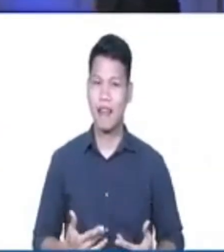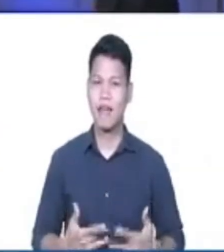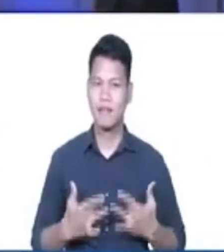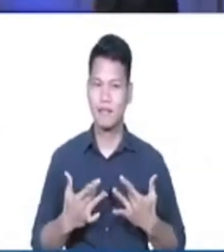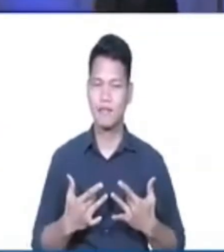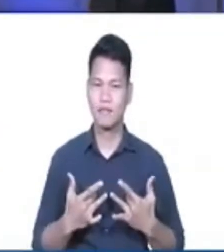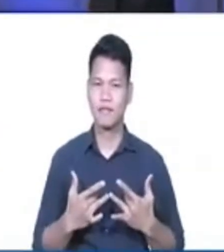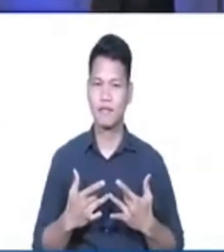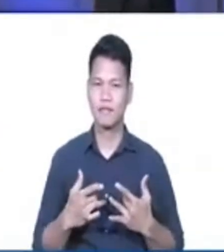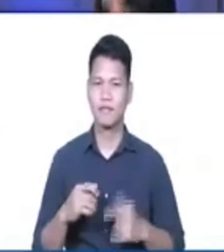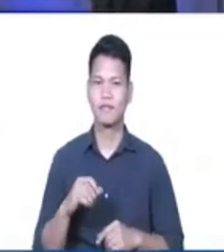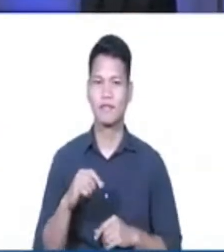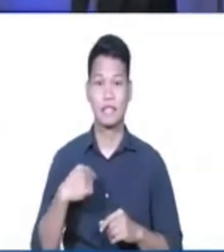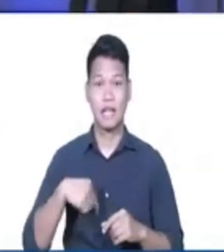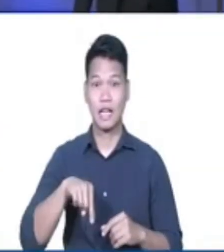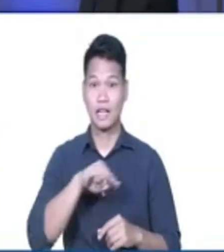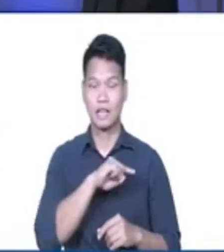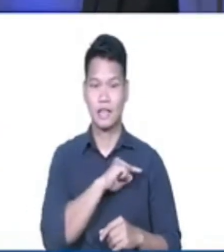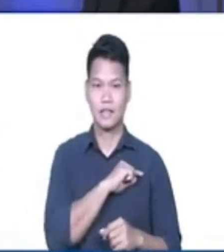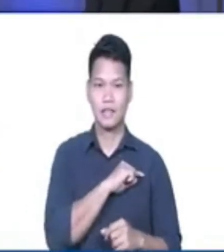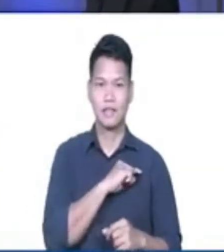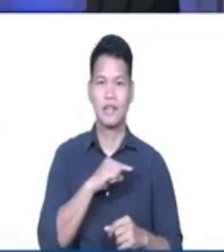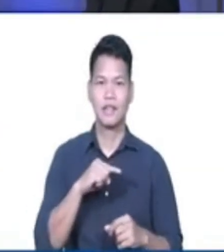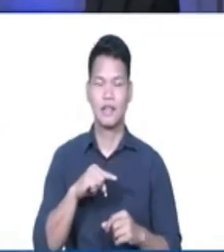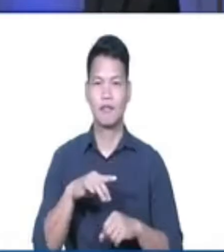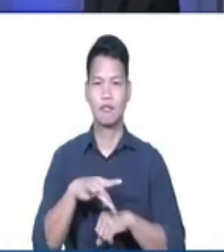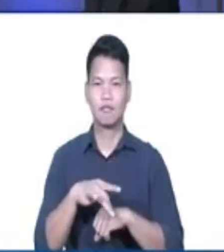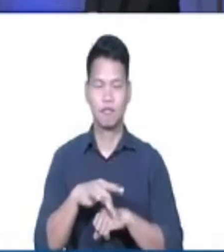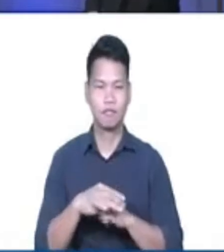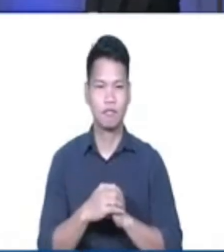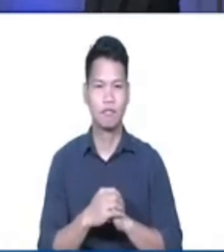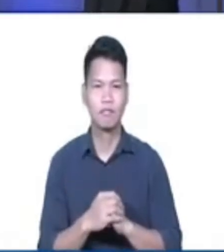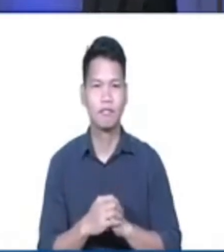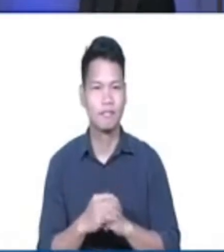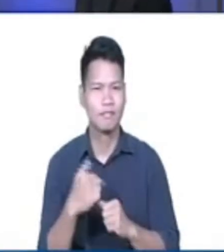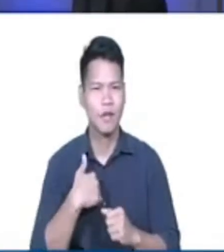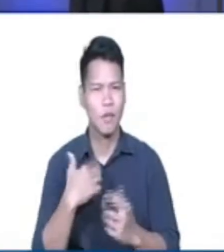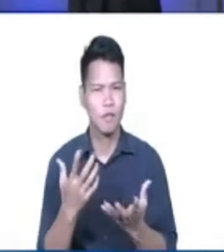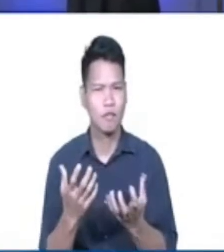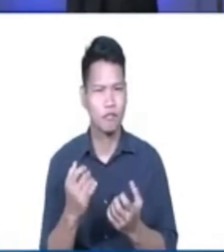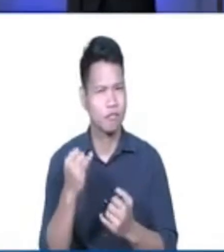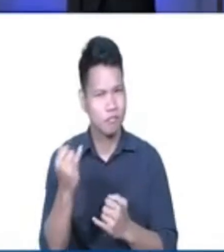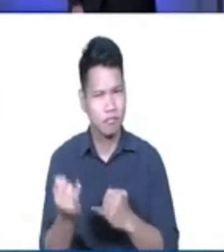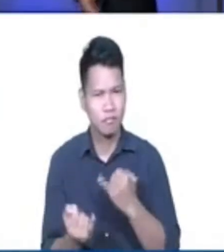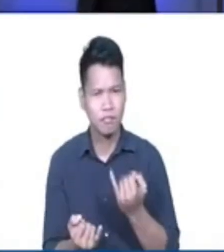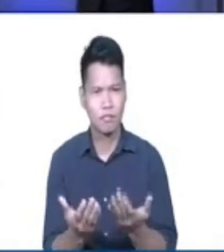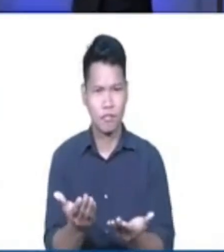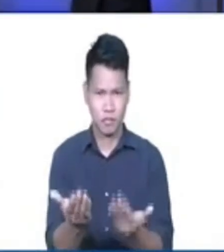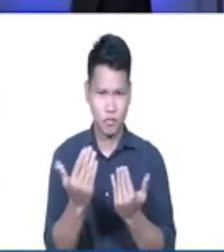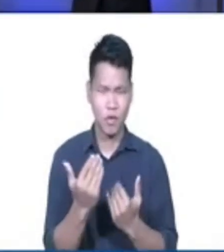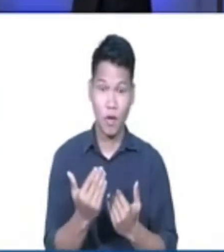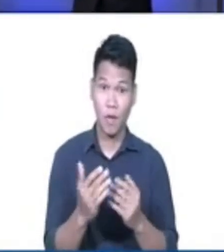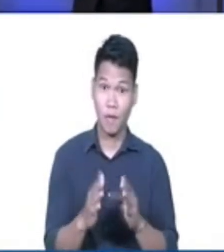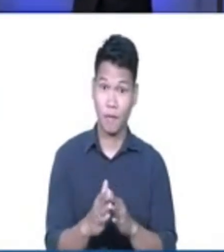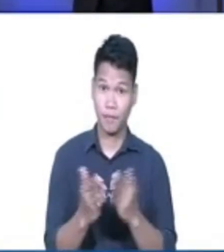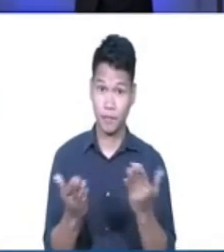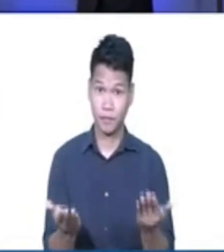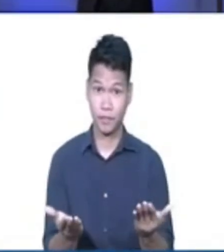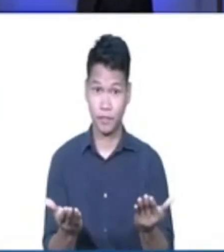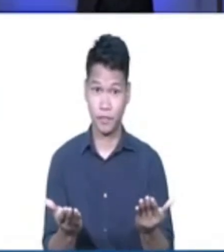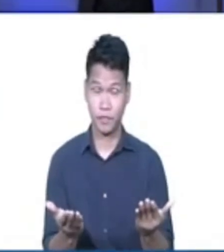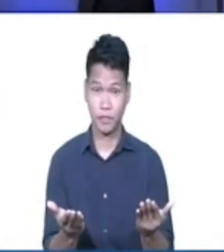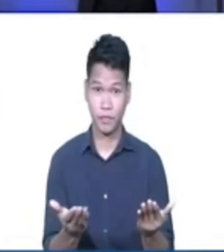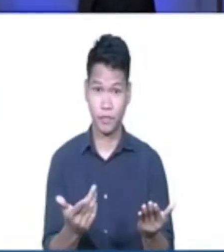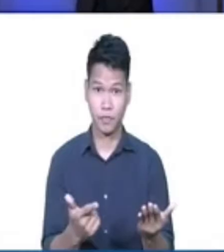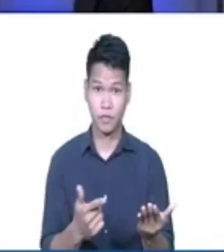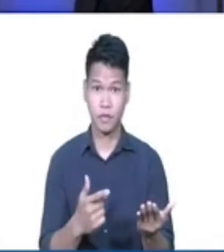lifestyle sa ating mundo. I would like to invite you to open with me with